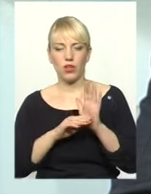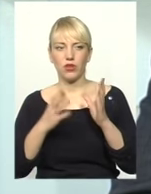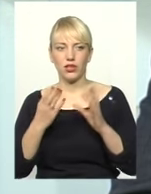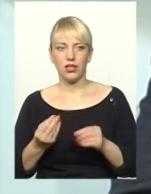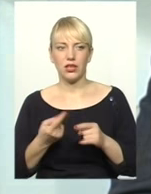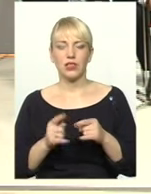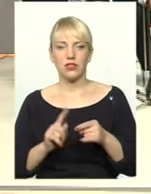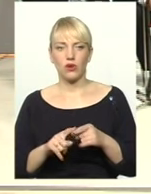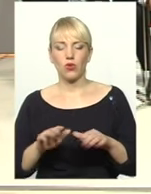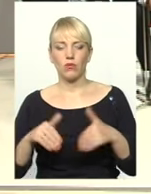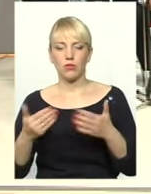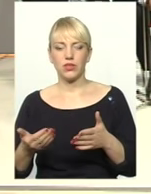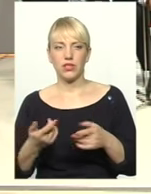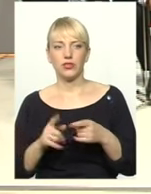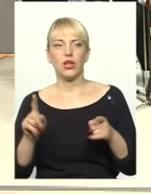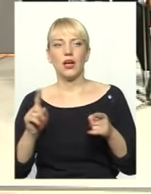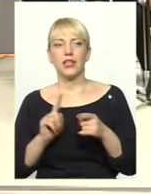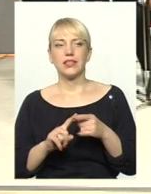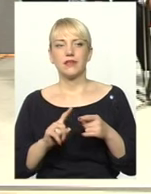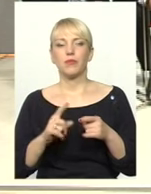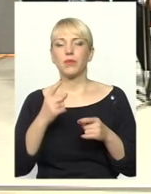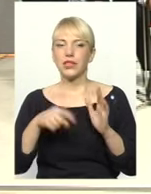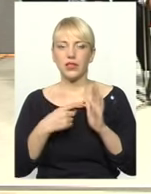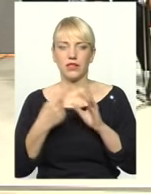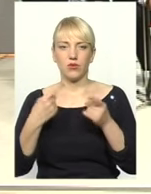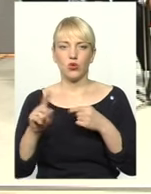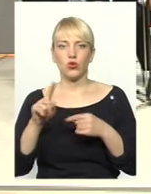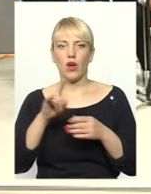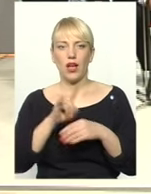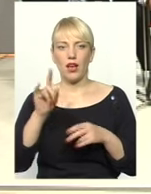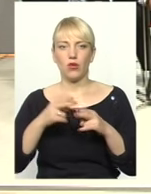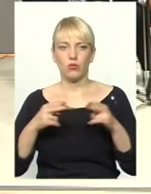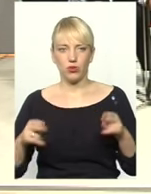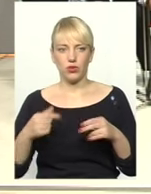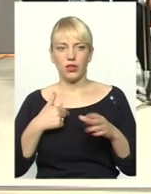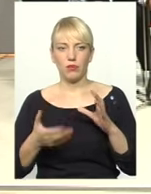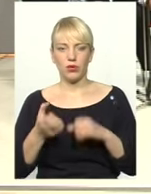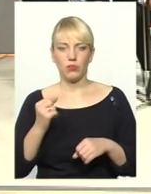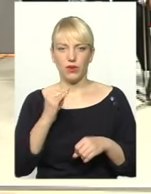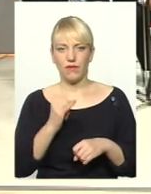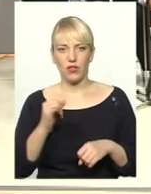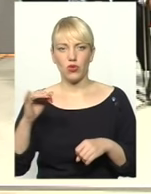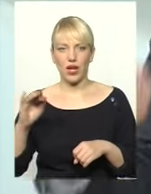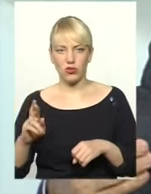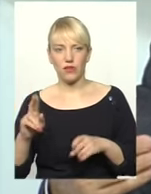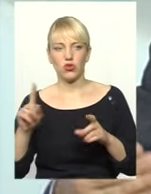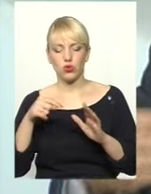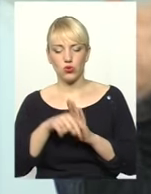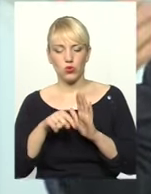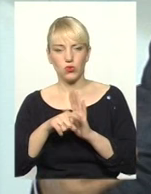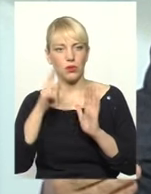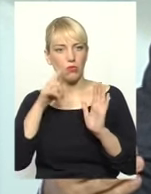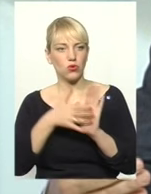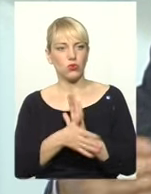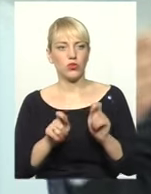піде на цю зустрічі. Це не страшне. Питання в другому. Що стосується аеропорта? Тобто я підтримую Івана Ярославовича, що стосується прозорості,